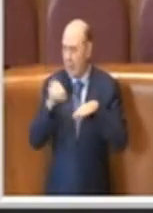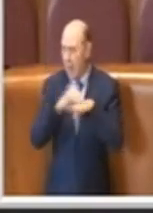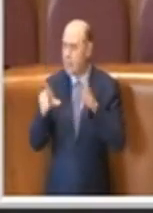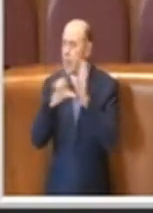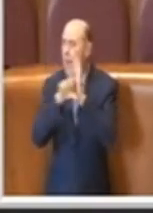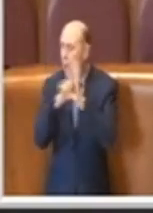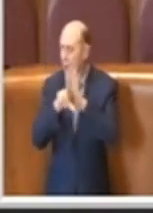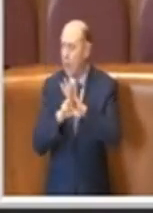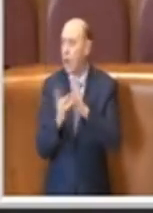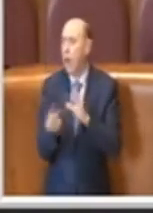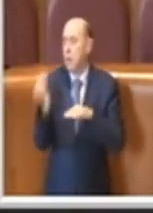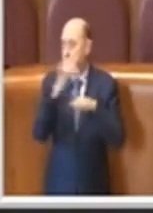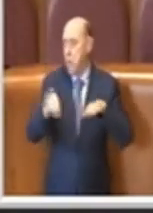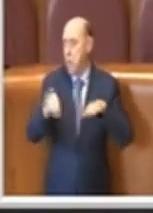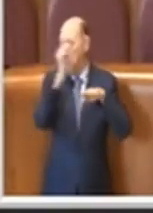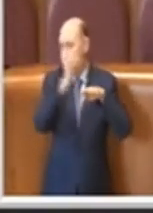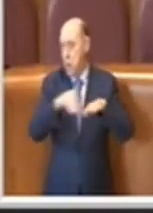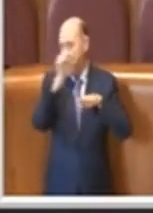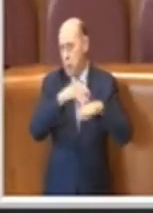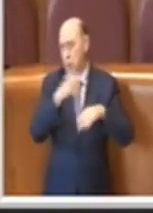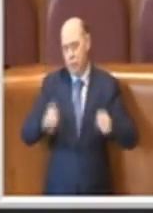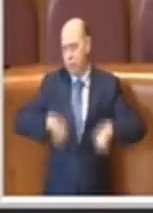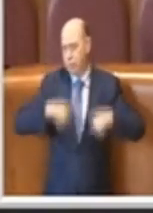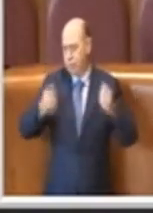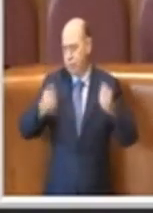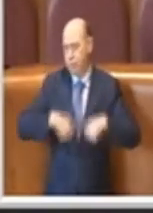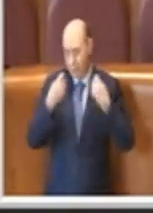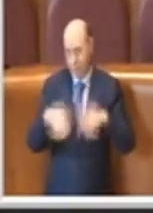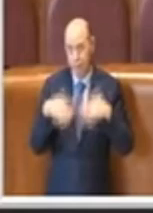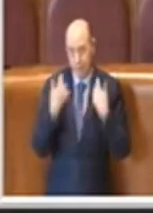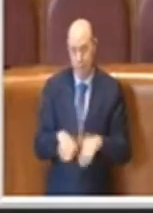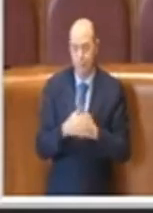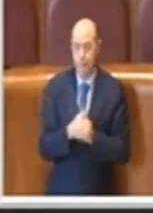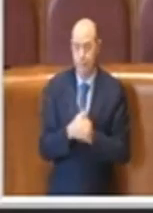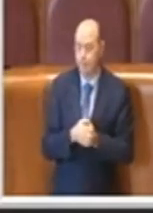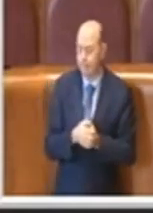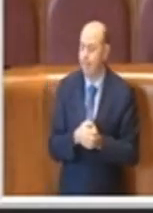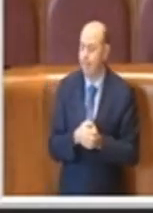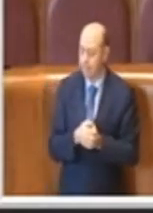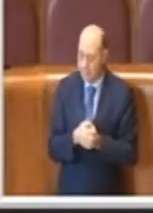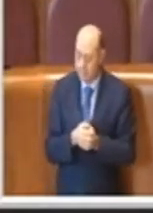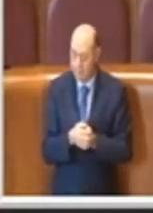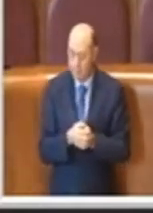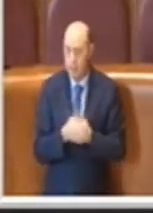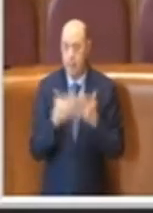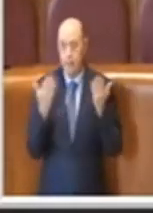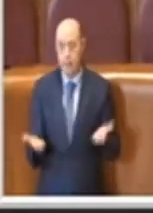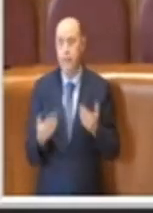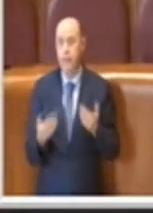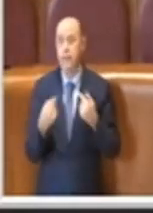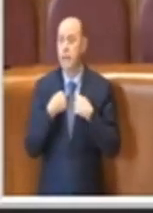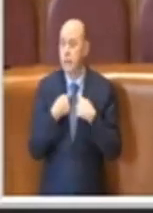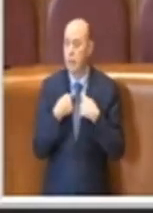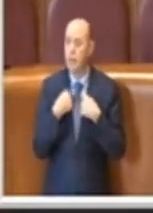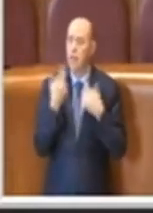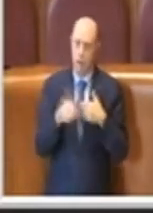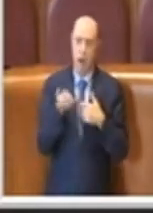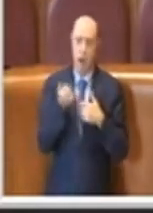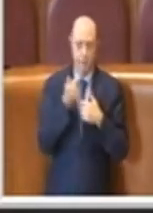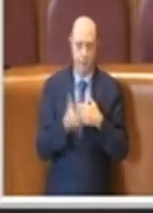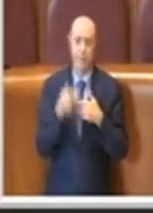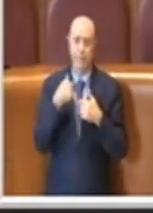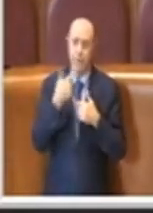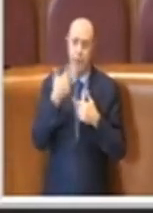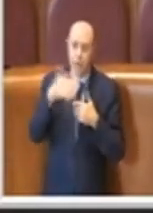prolificare altrettante somme importanti. Allora, io più volte